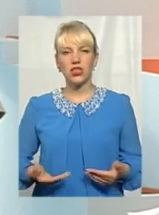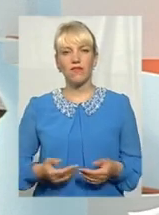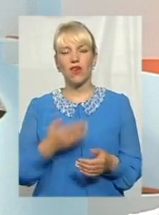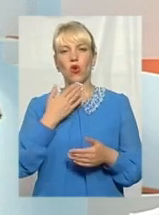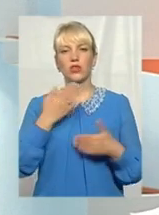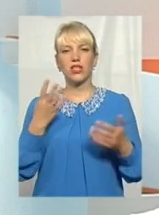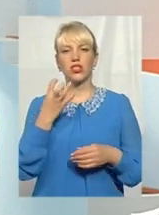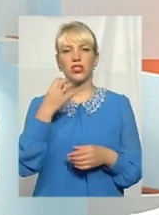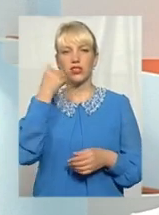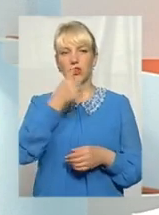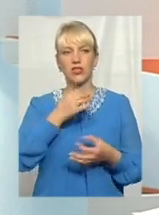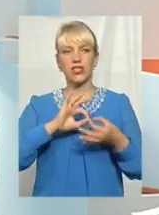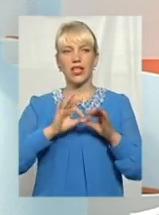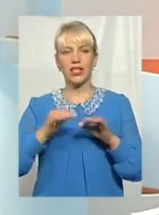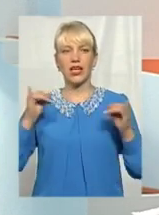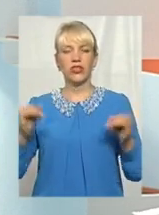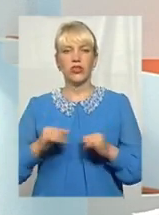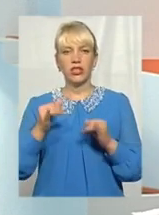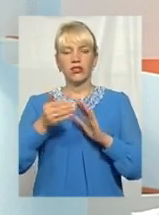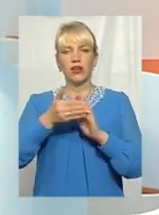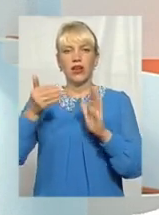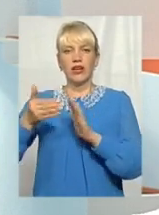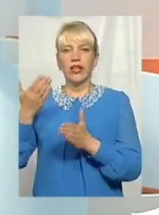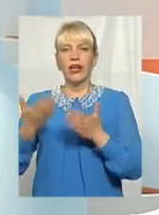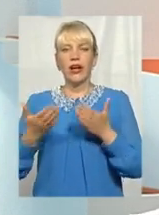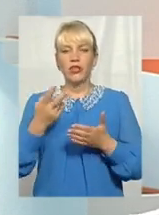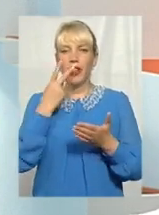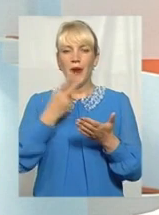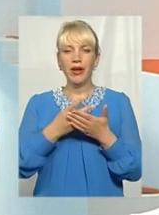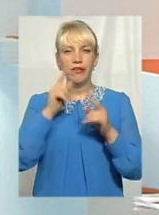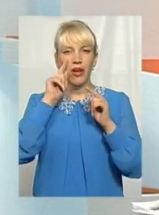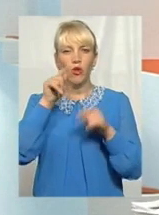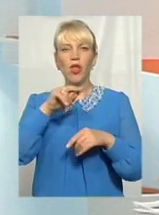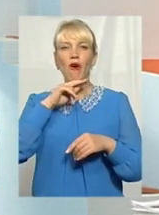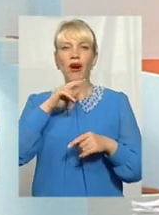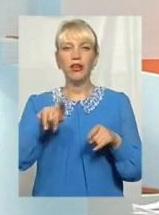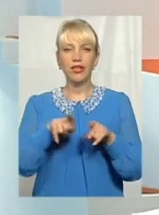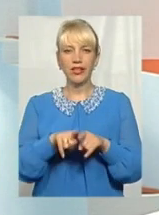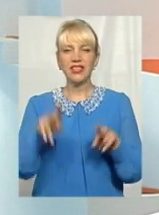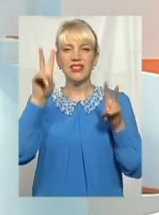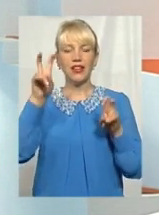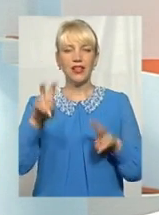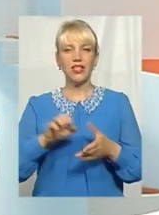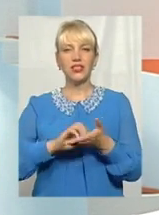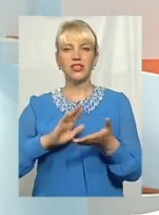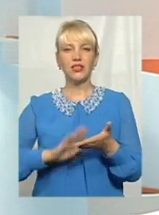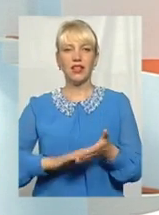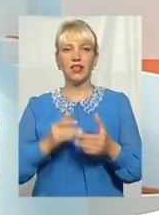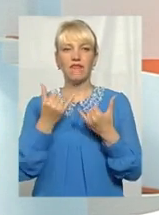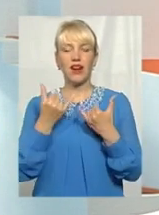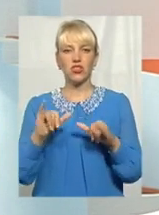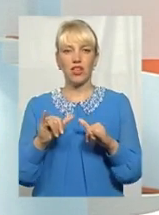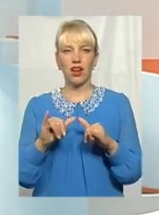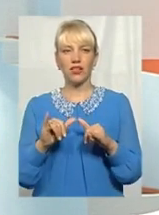400 років дуже складні історичні виклики. Якщо ми, наприклад, звертаємо увагу навіть на такі статистичні дані, вражає,